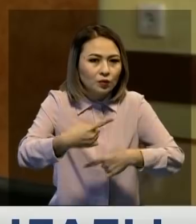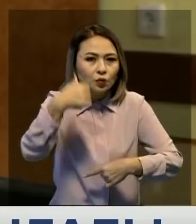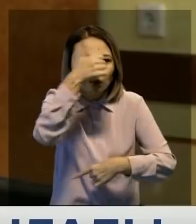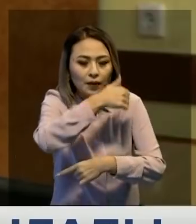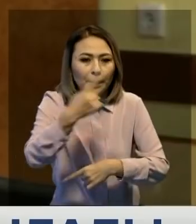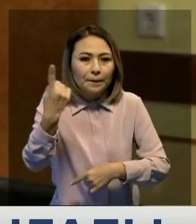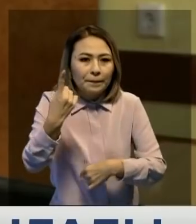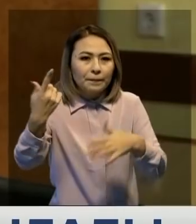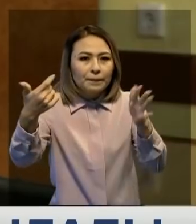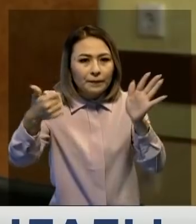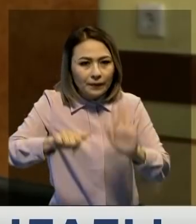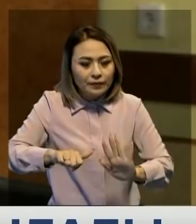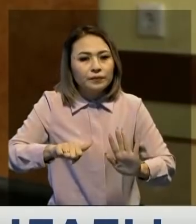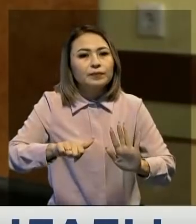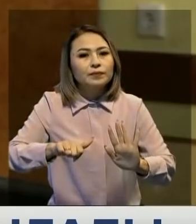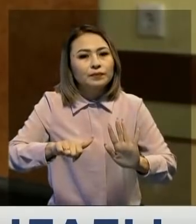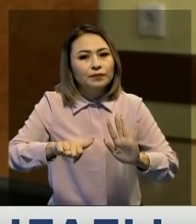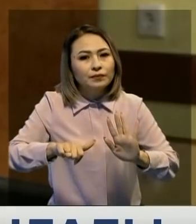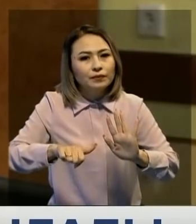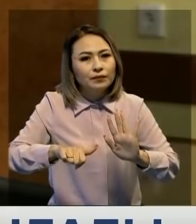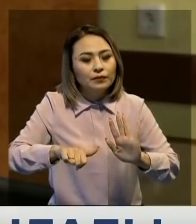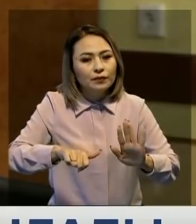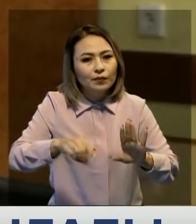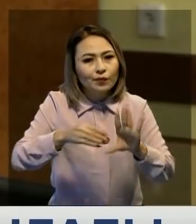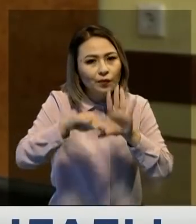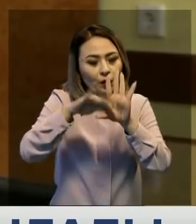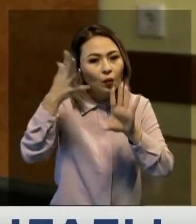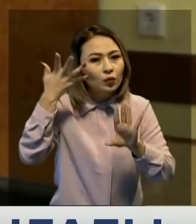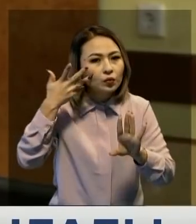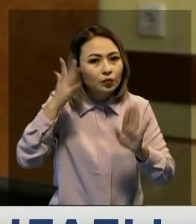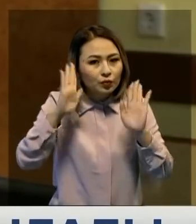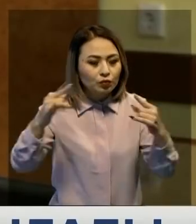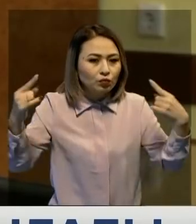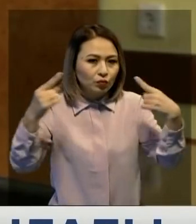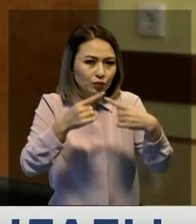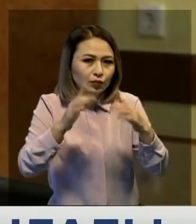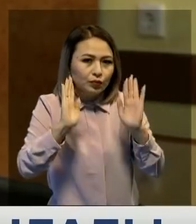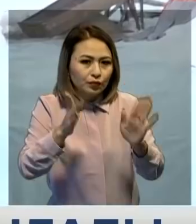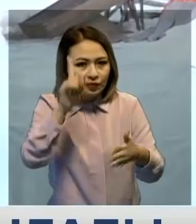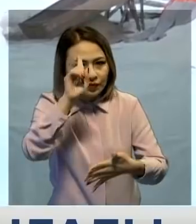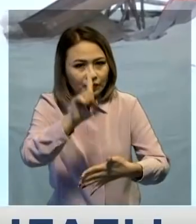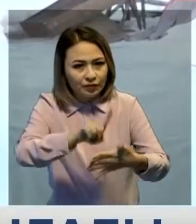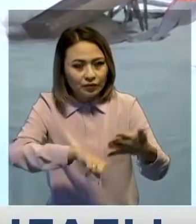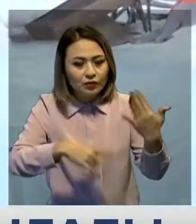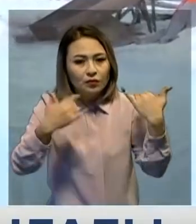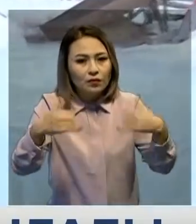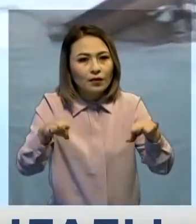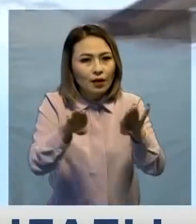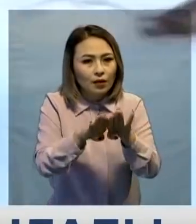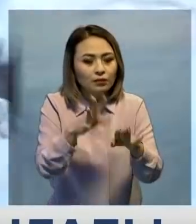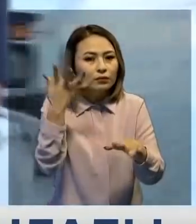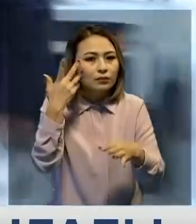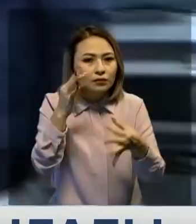бірінші 90-ды бюджет қарасыған кезе, соны береттіп сонда еміз, мүттіңіз. Бүгінде бұл саланың